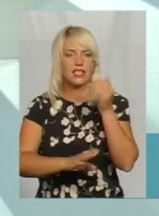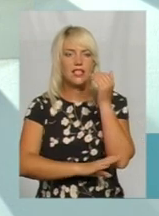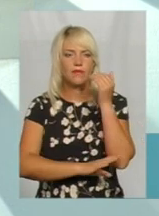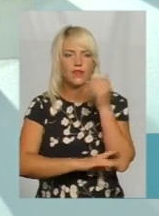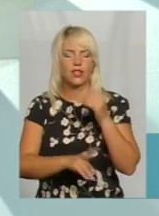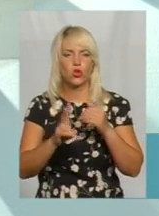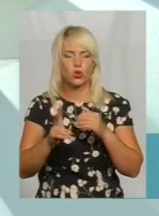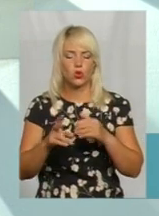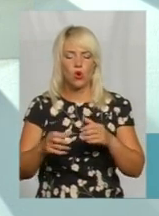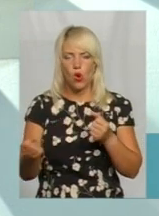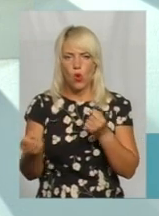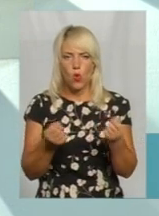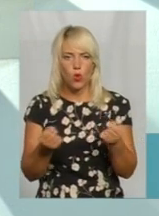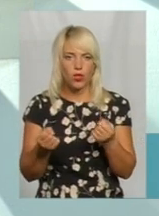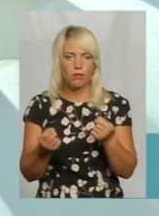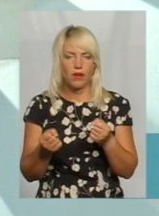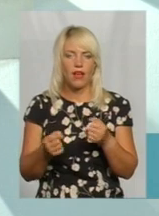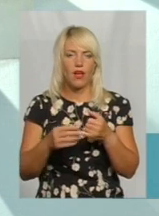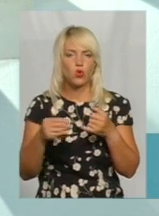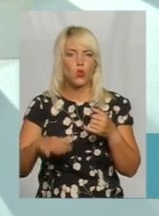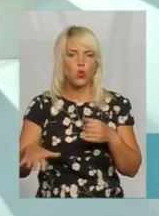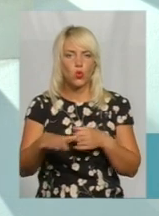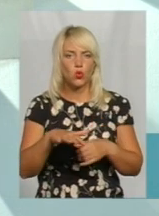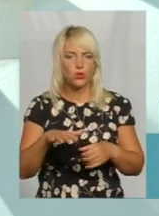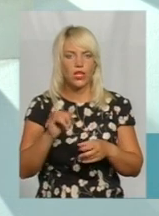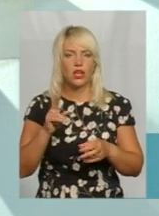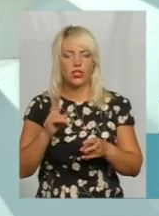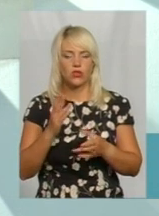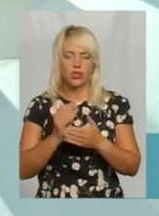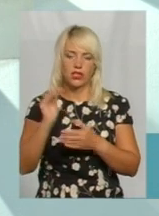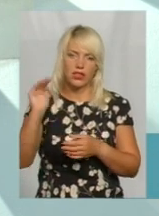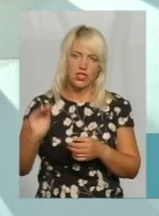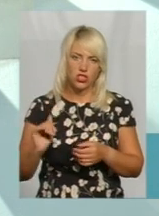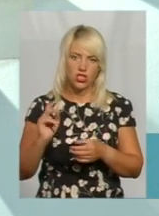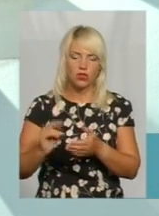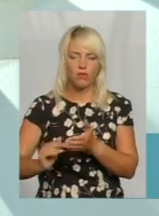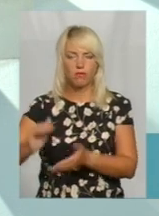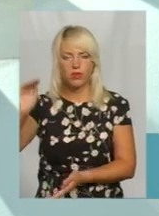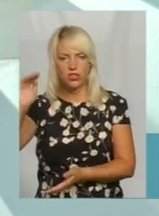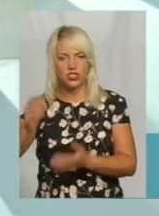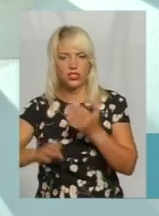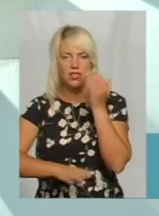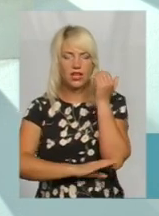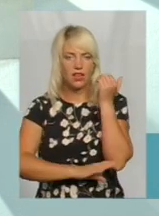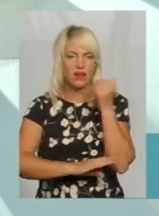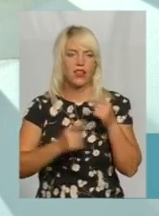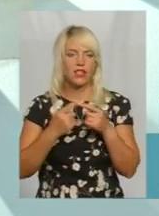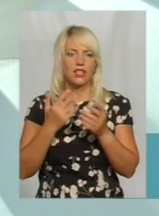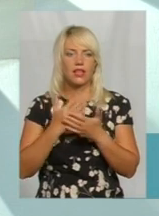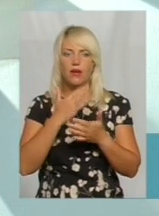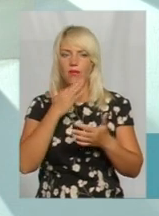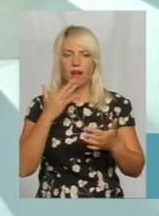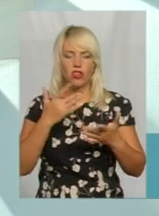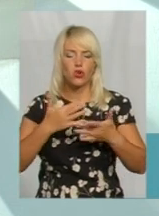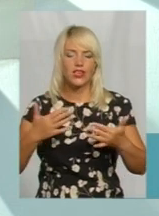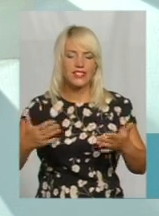укріпляє, крім емісій, є зелене насадження вищі, є нижчі, тобто дуже багато різних